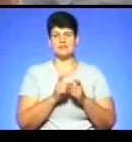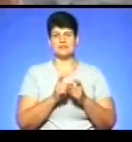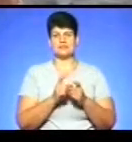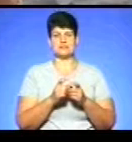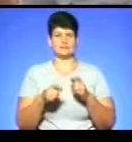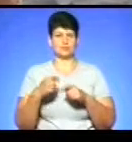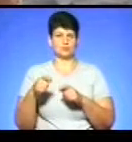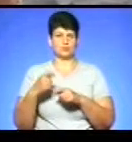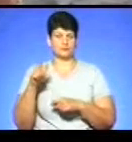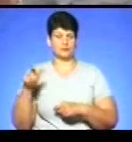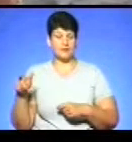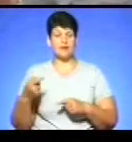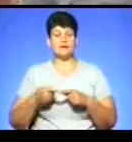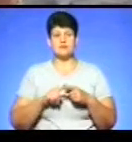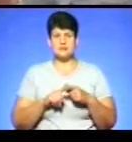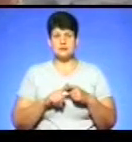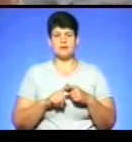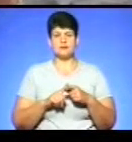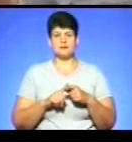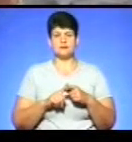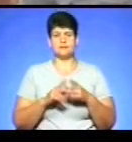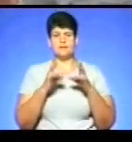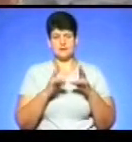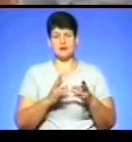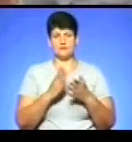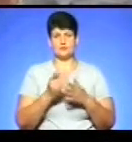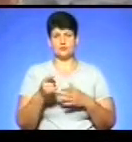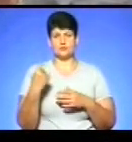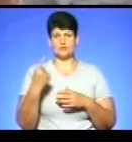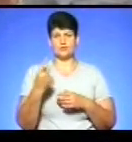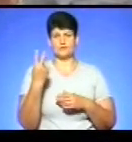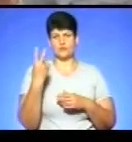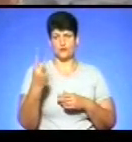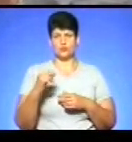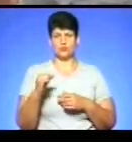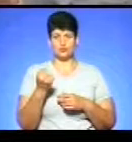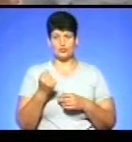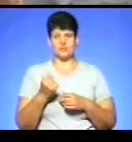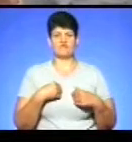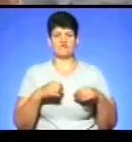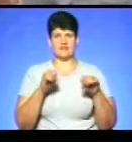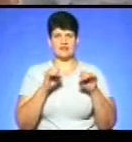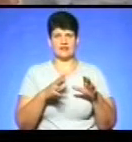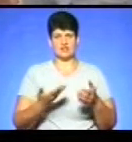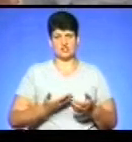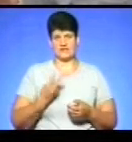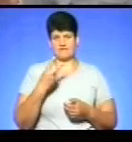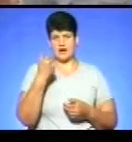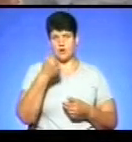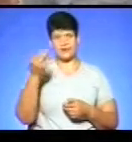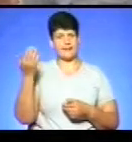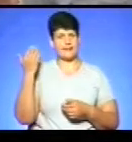обійшла і Тернопільська область. У нас двоє наших товаришів поклали життя два роки назад